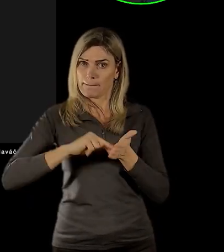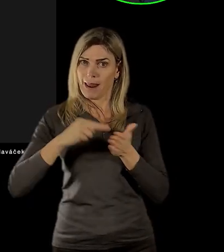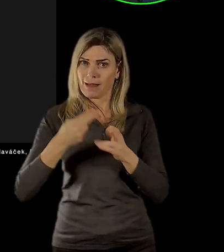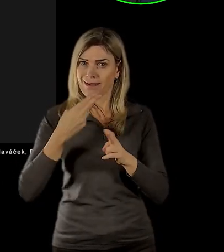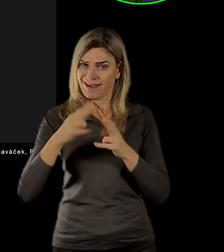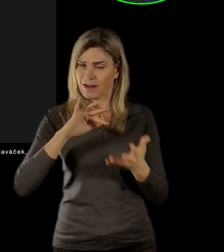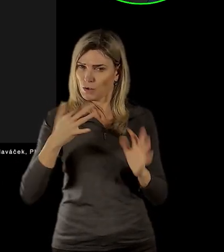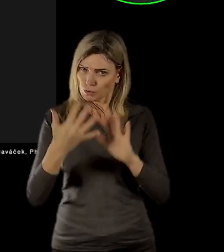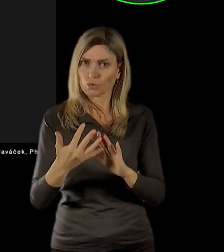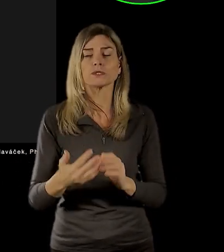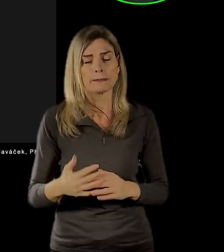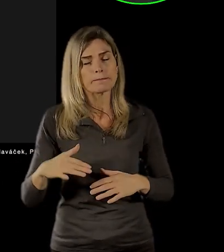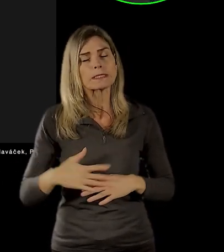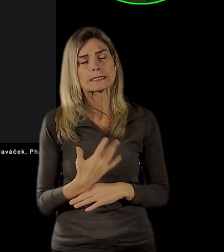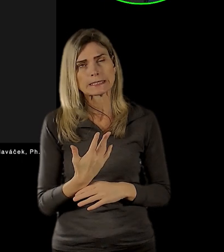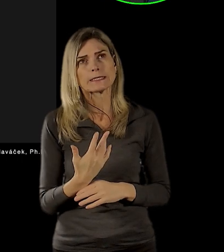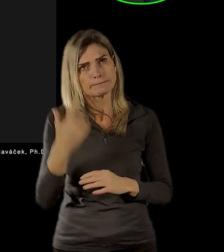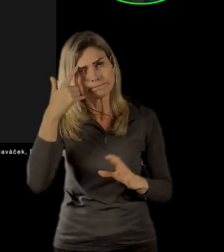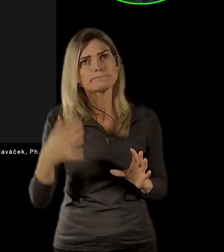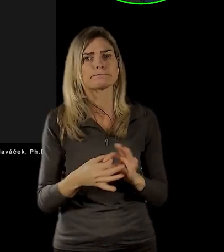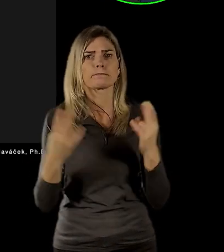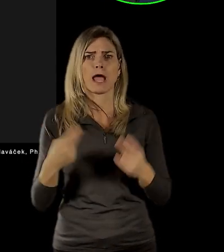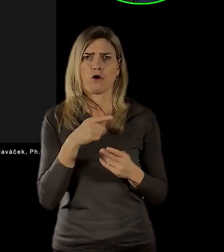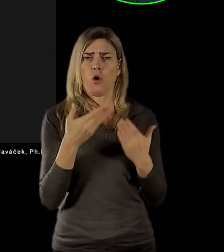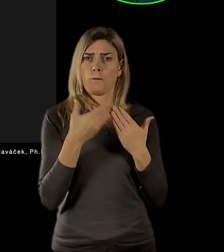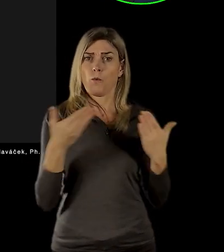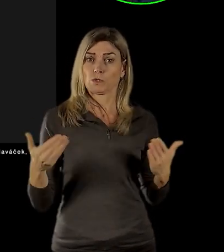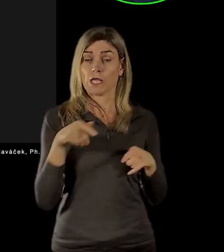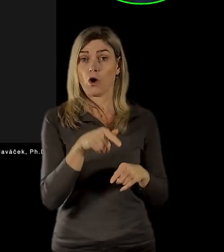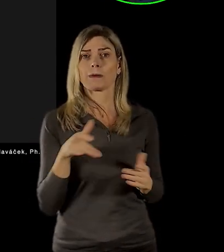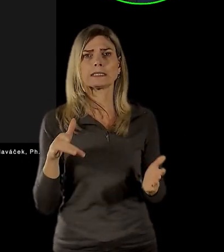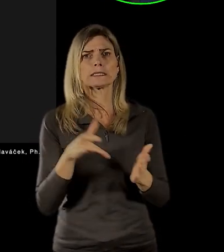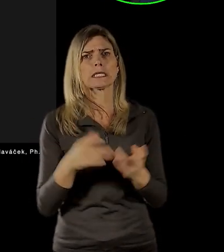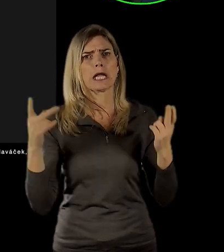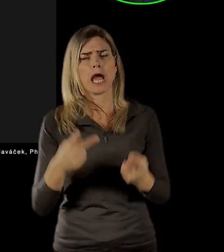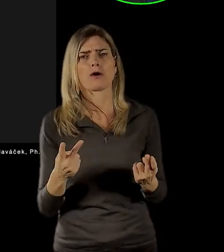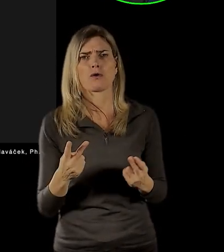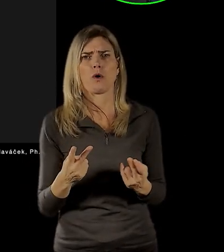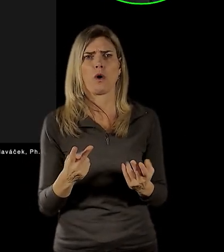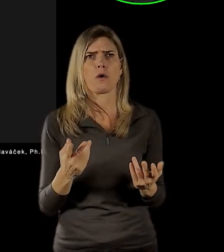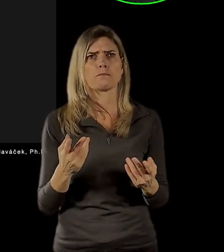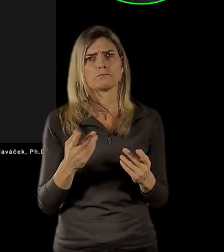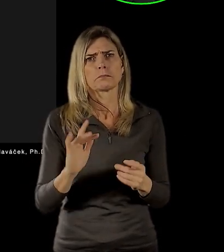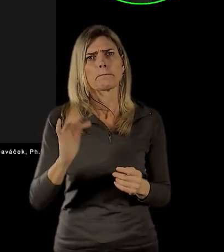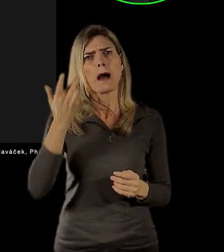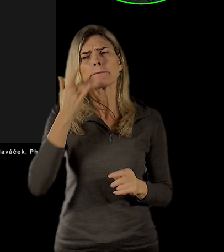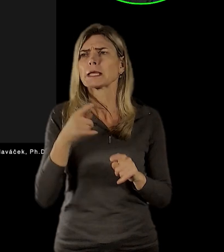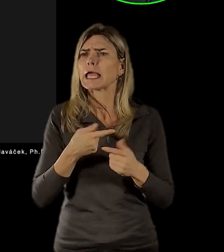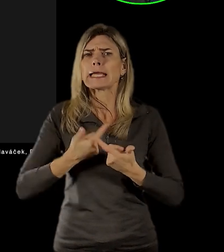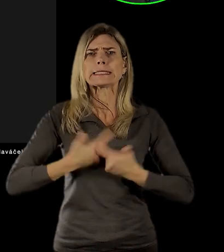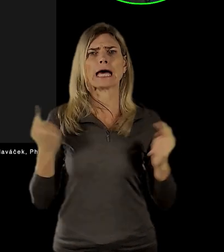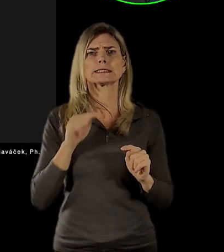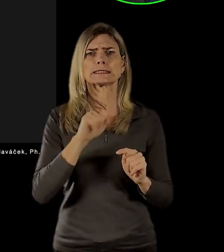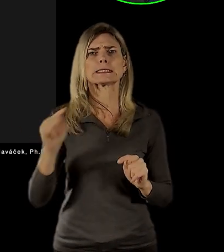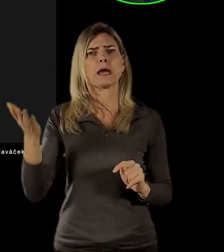Muzeum prostě není místo, které nějakou rezervací pro saturaci nějaké už dané paměti a nějakého